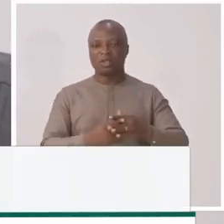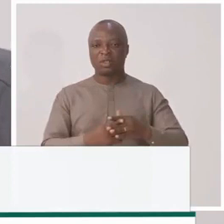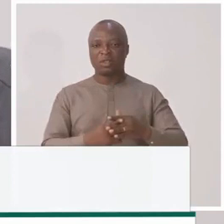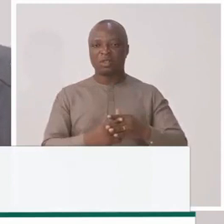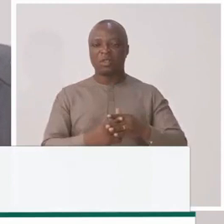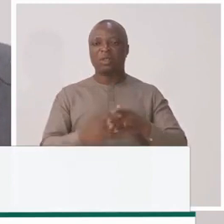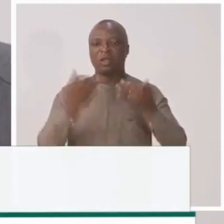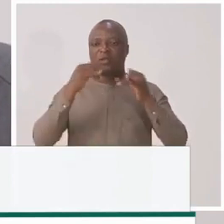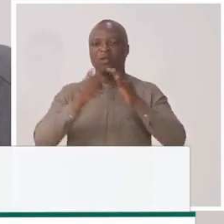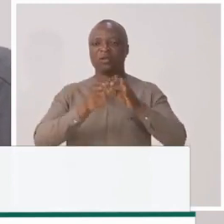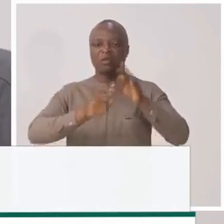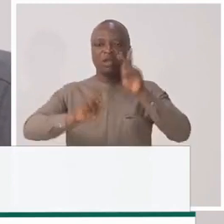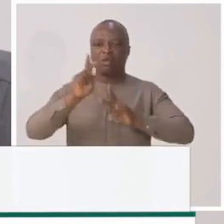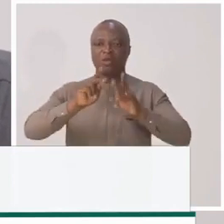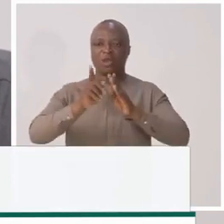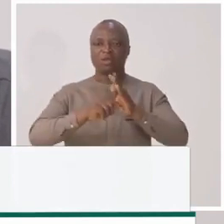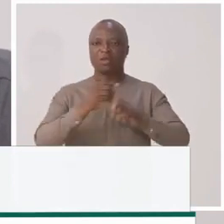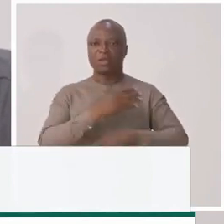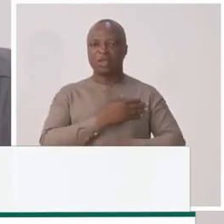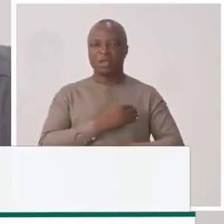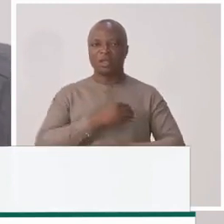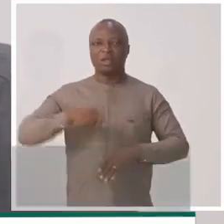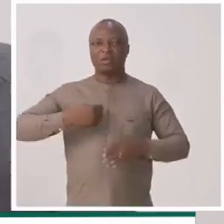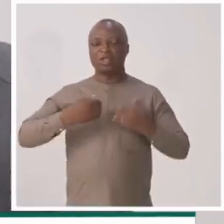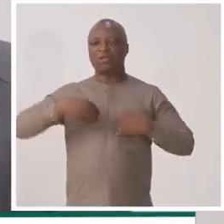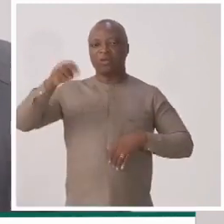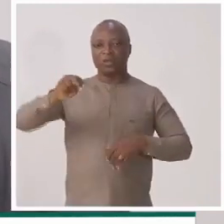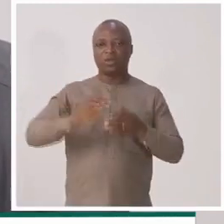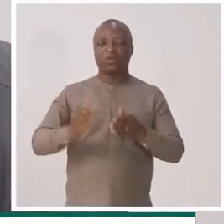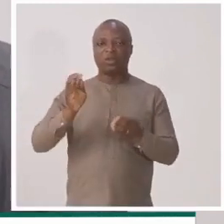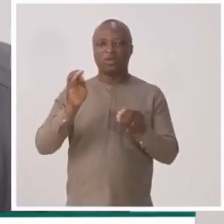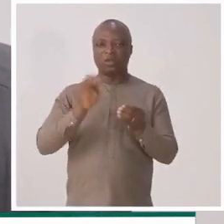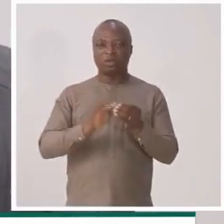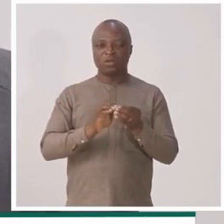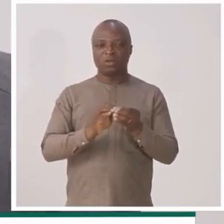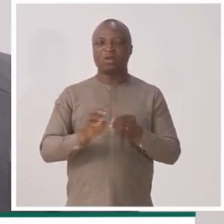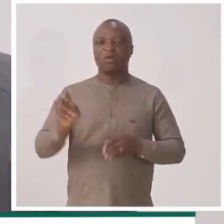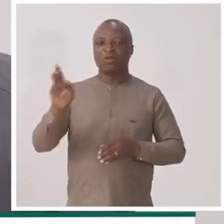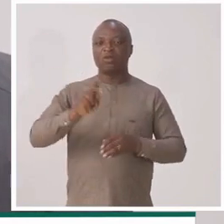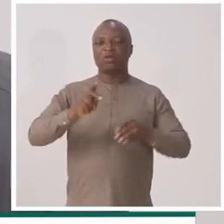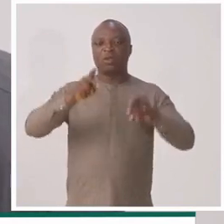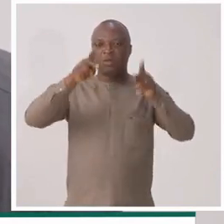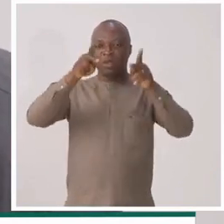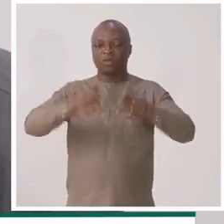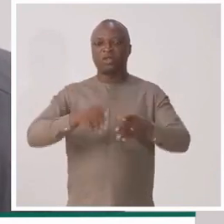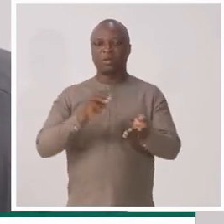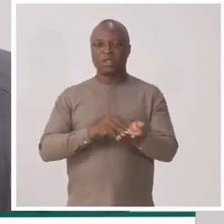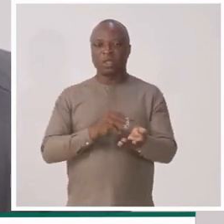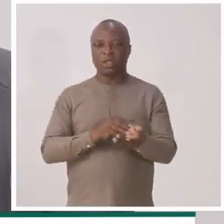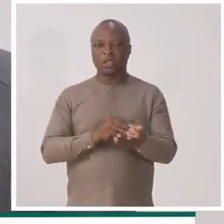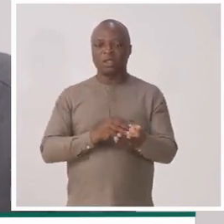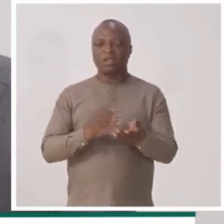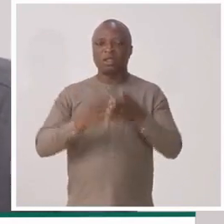commencé l'information de la population et nous avons besoin de votre contribution, vous, les personnes des médias.